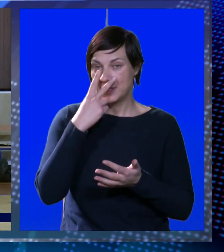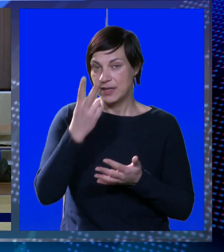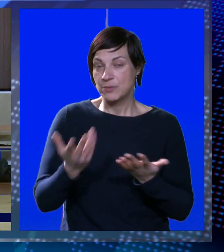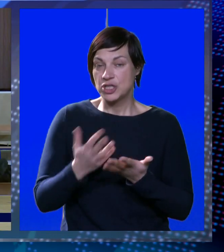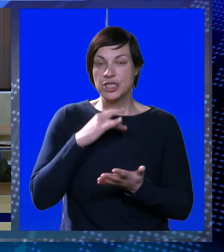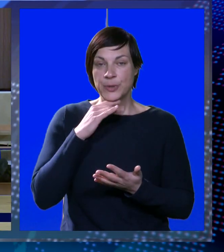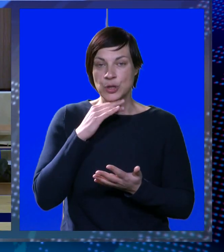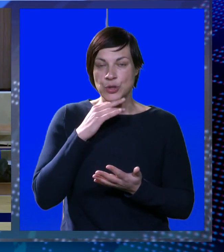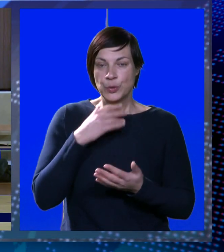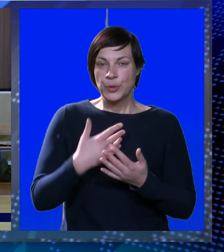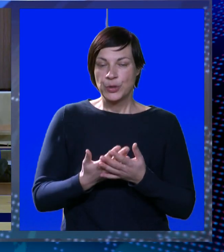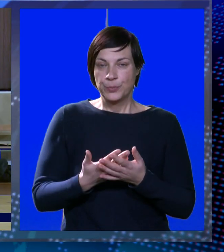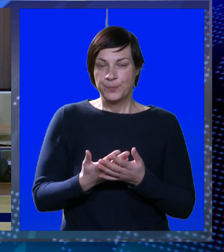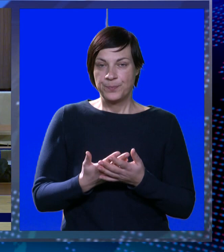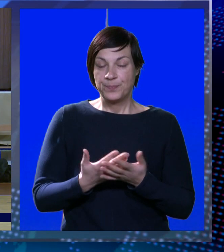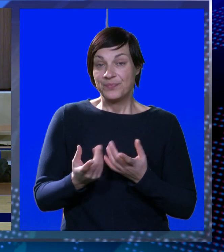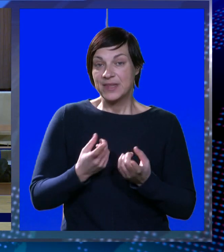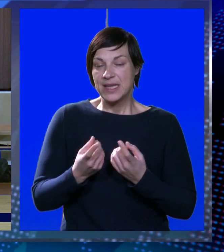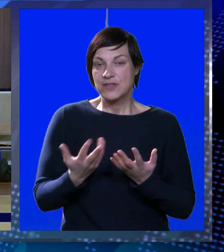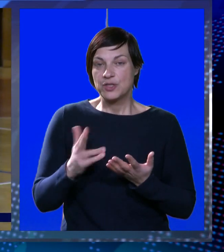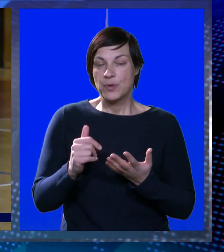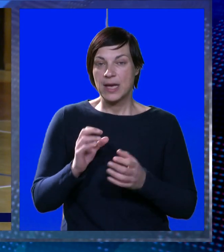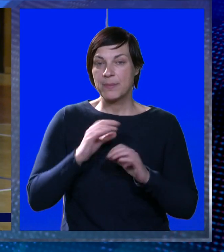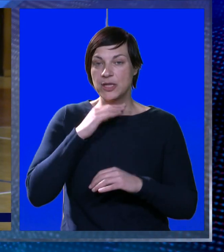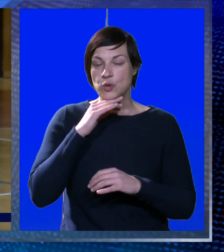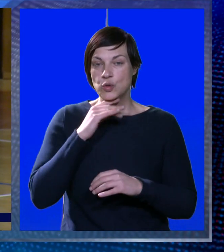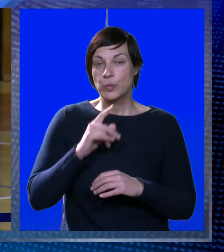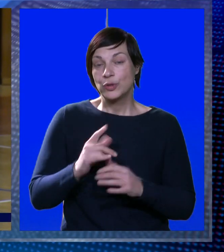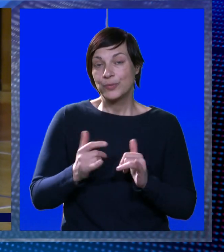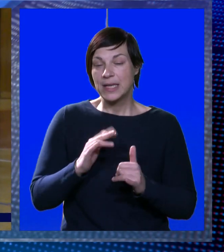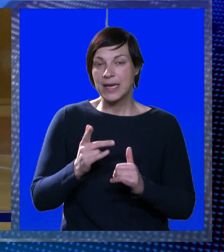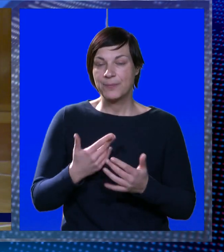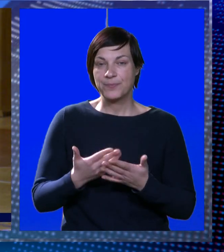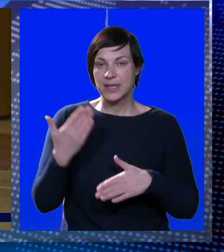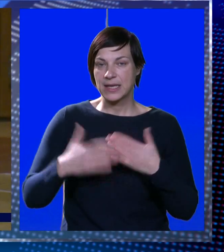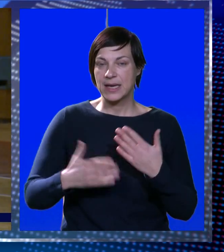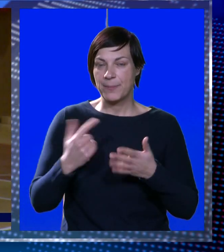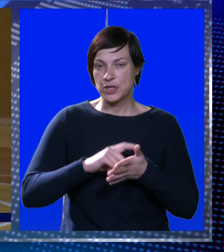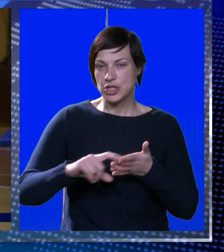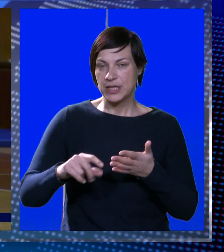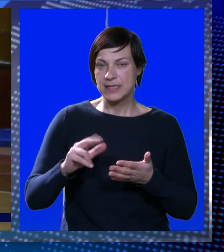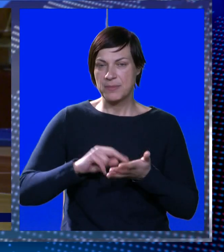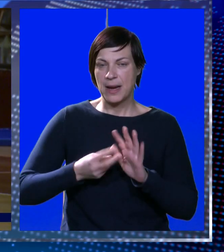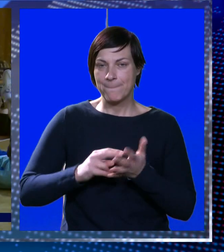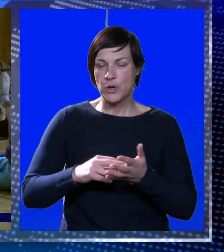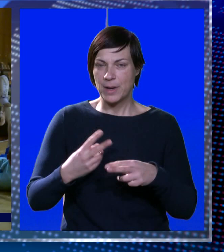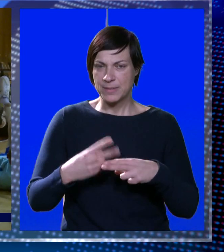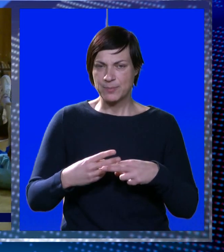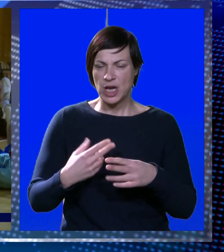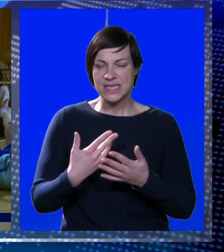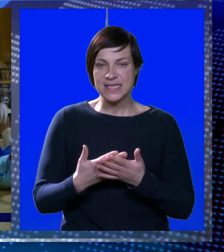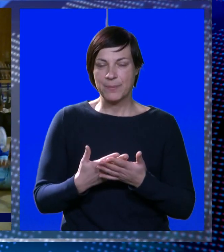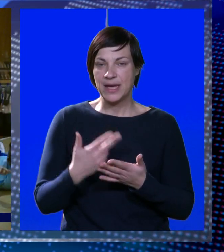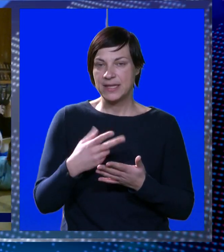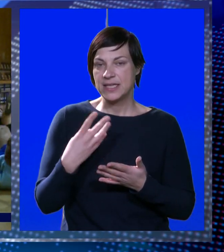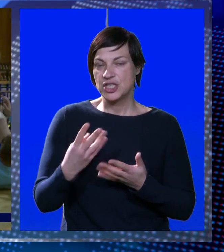da vidimo šta će biti u subotu, neizvjesno ćemo ligamentati u subotu ili nećemo. Na krajem prošljog tjedna smo neki problemi sa